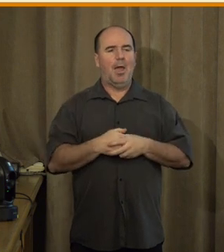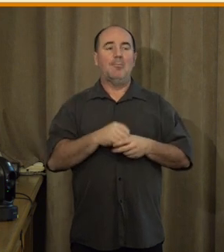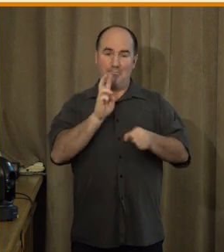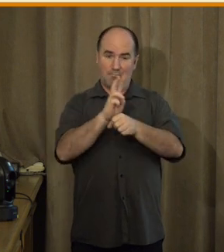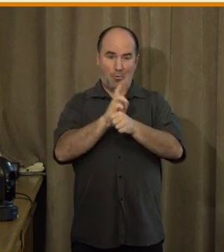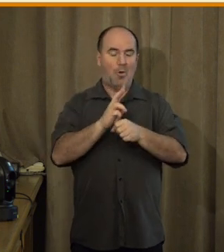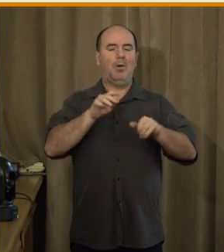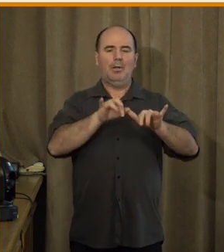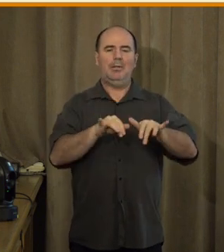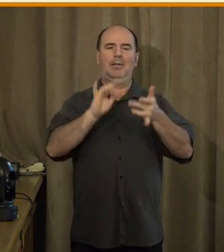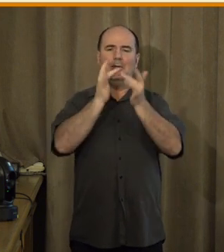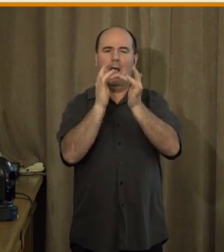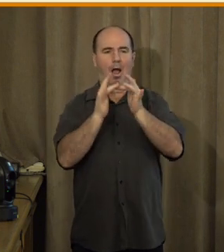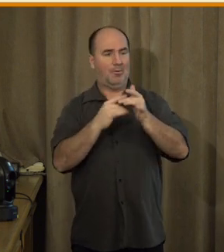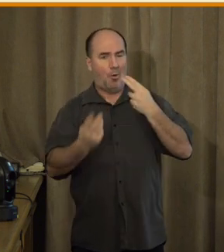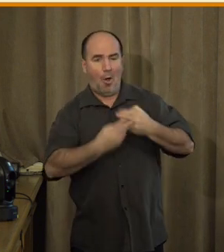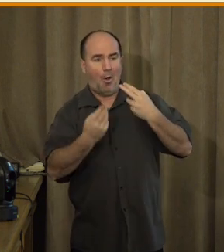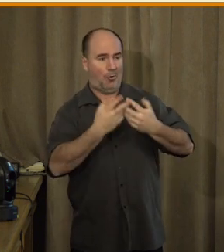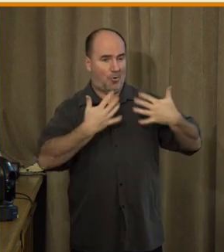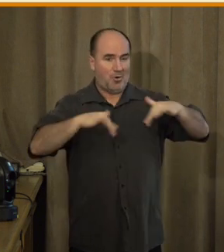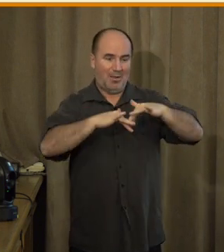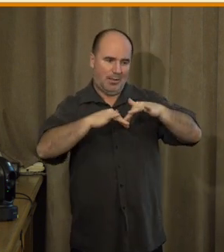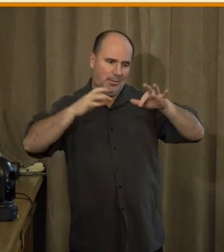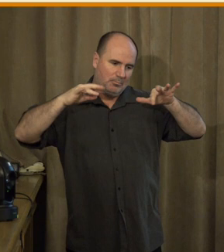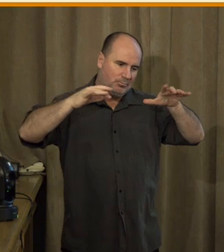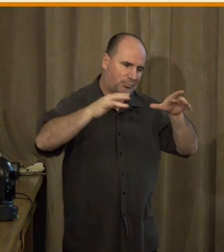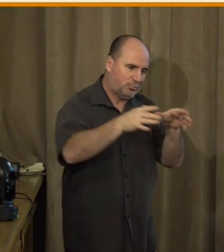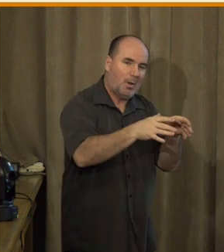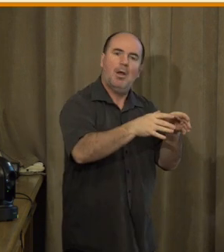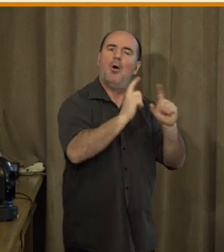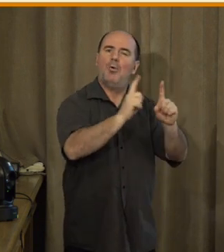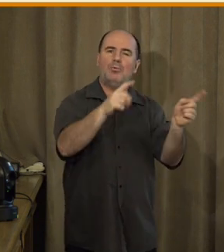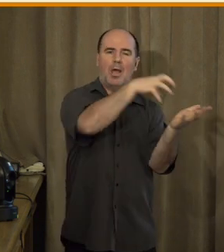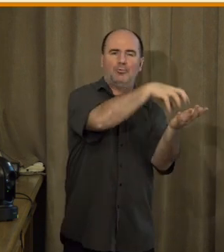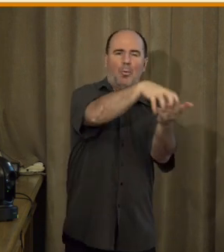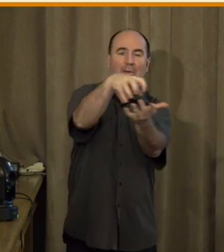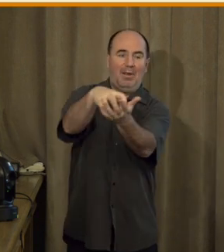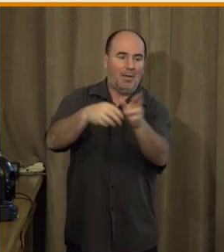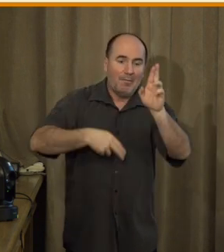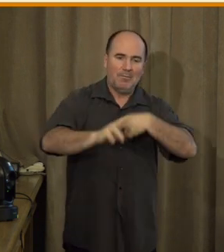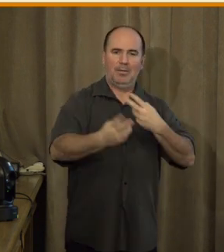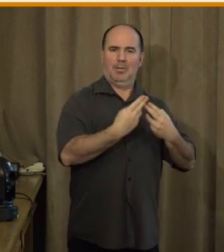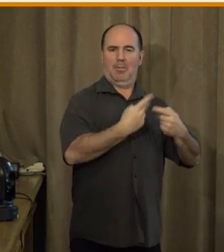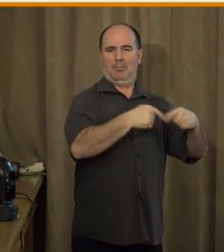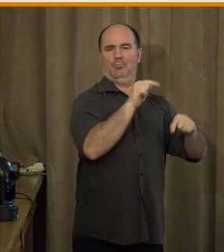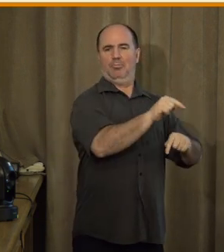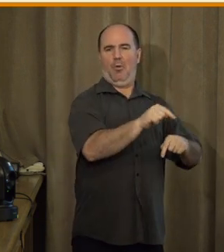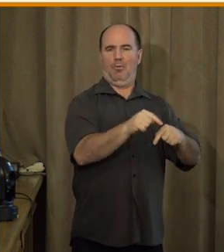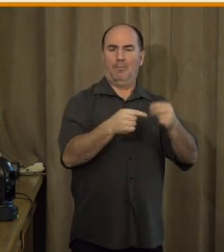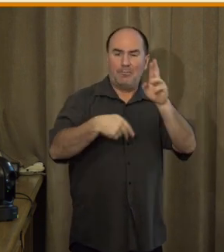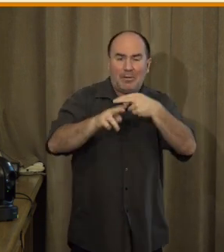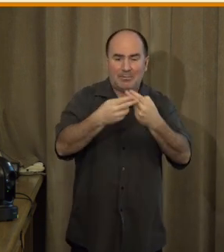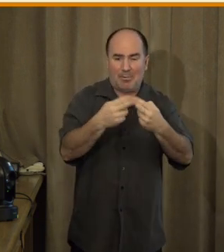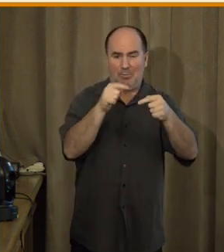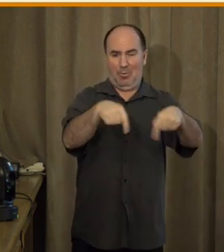skupinách. To, co jsme doporučili pro řešení digitalizace